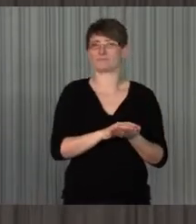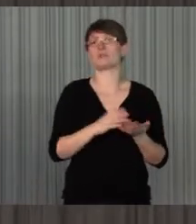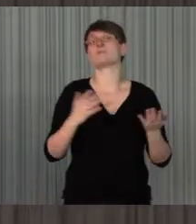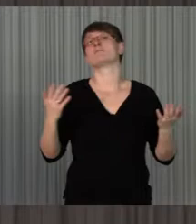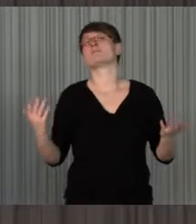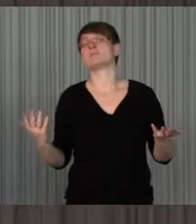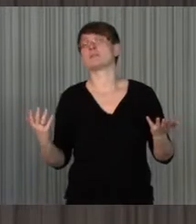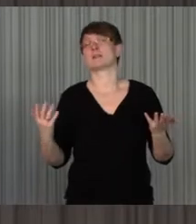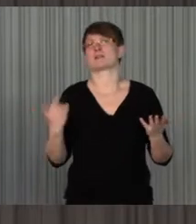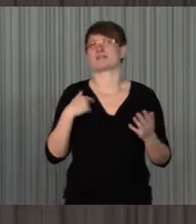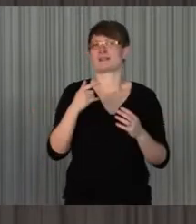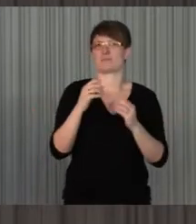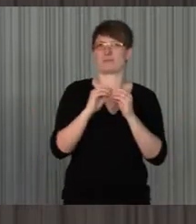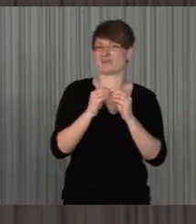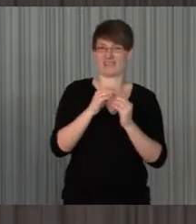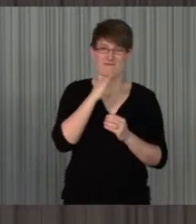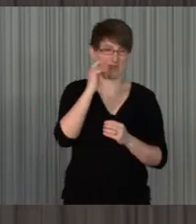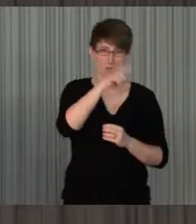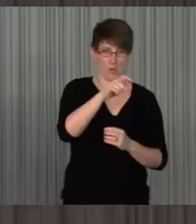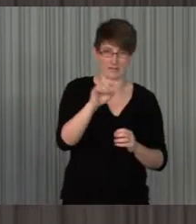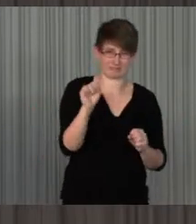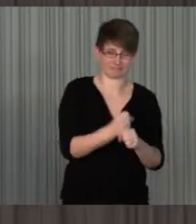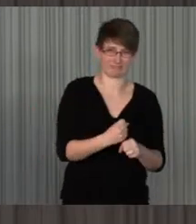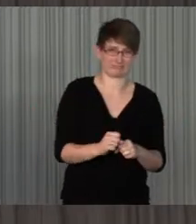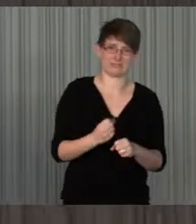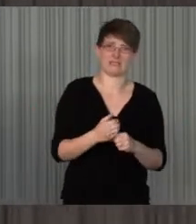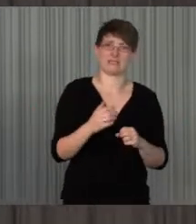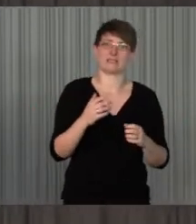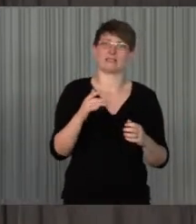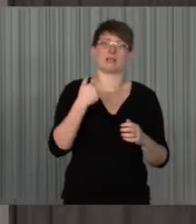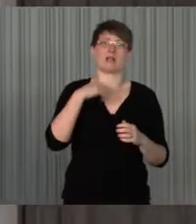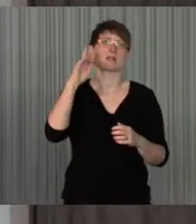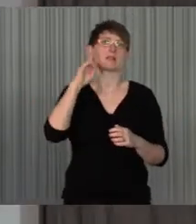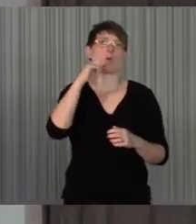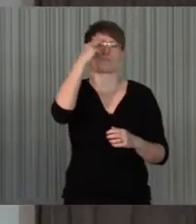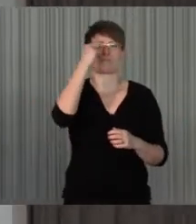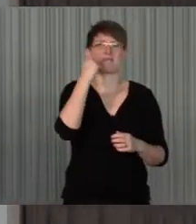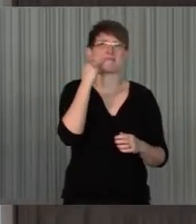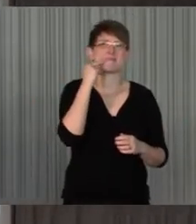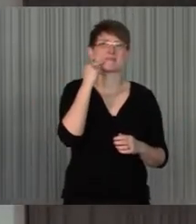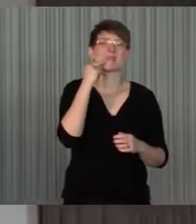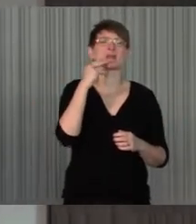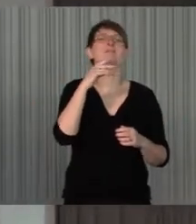ist, haben natürlich die kurze, das können nicht so viele, vor allen Dingen eben sozusagen Taubblinde selber,